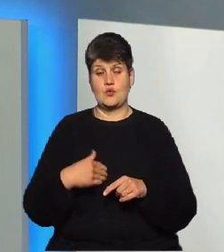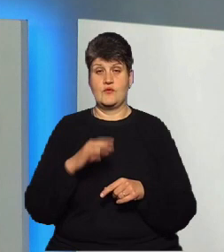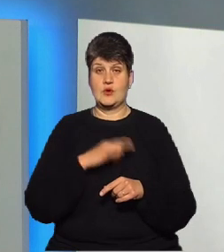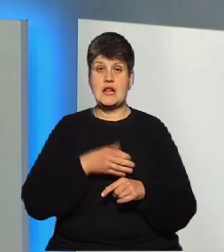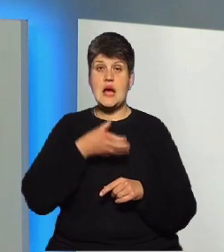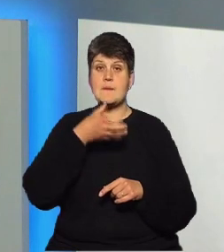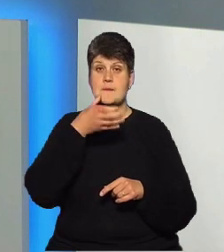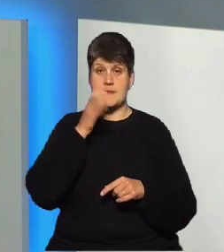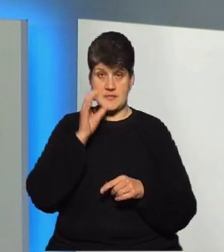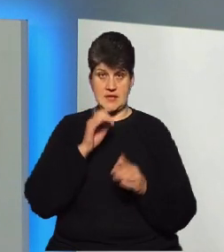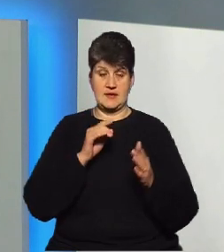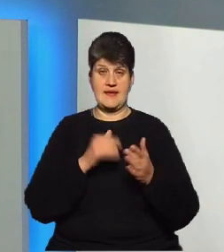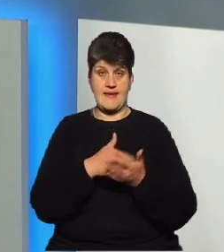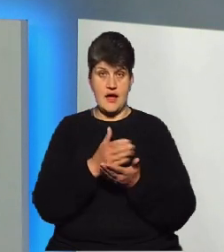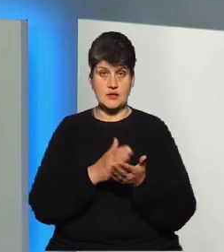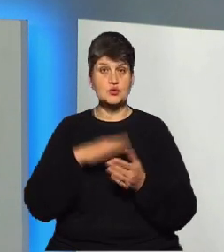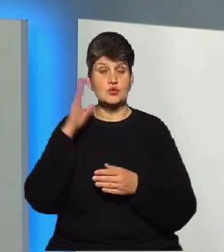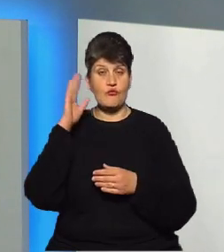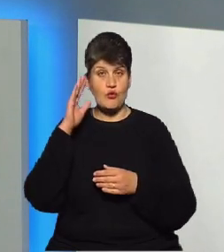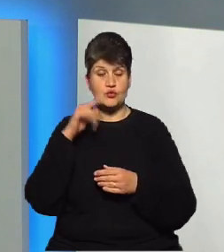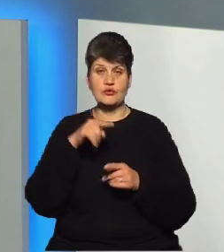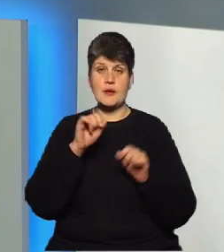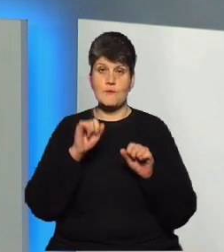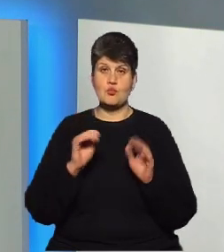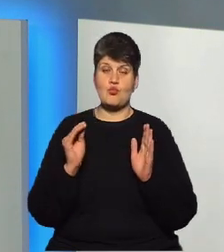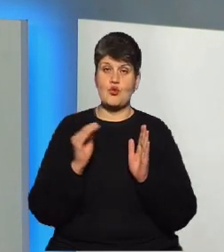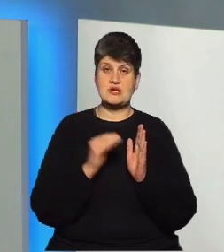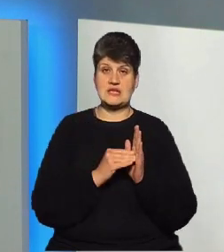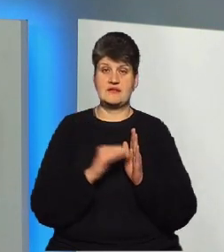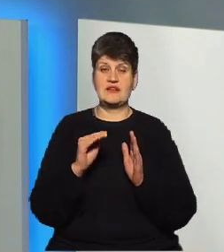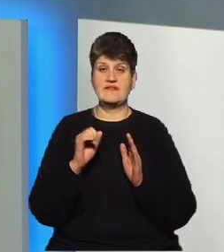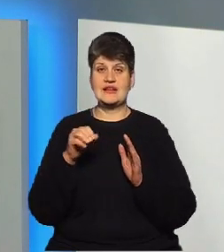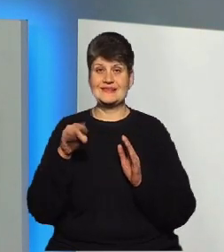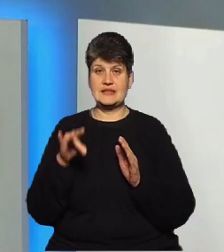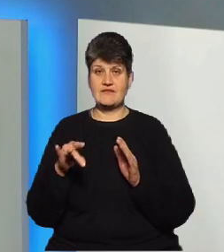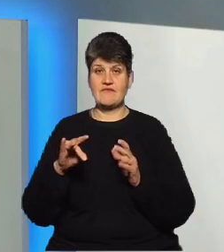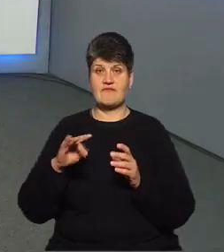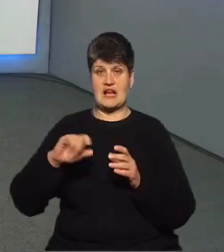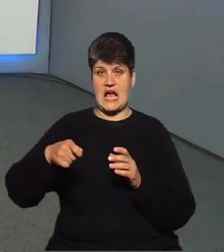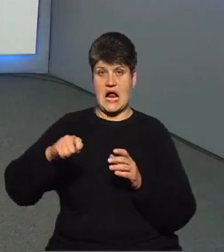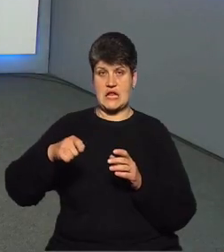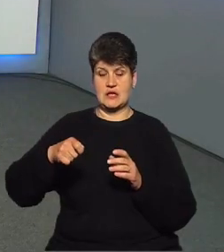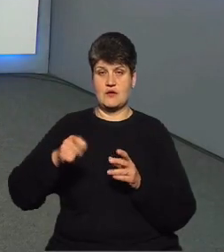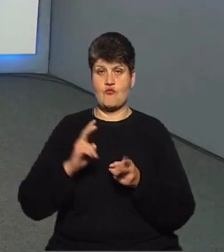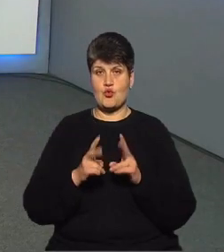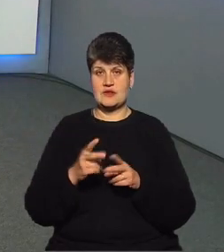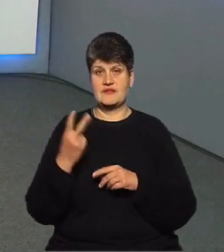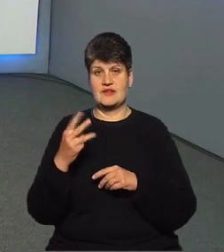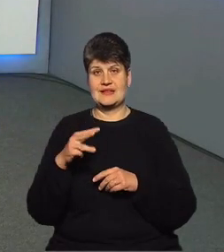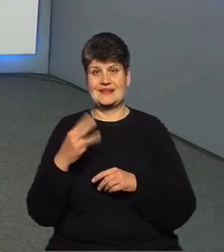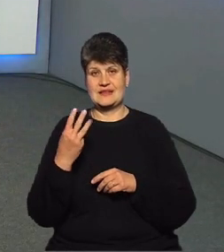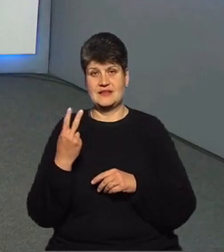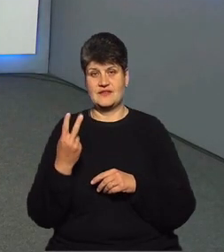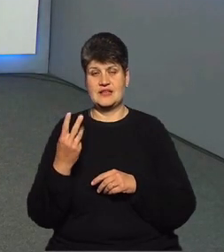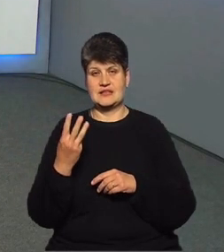дуже якісно очищену воду, вони можуть поставити собі додатковий фільтр безпосередньо до крана в кухні, де там 2-3 літри в день буде достатньо для